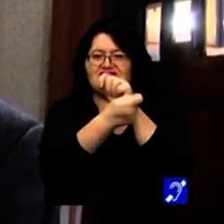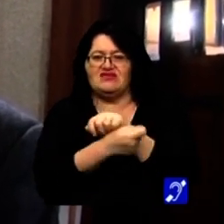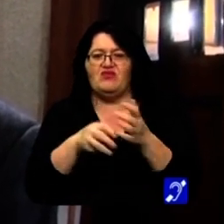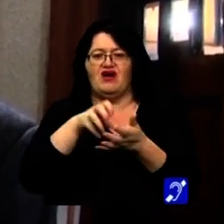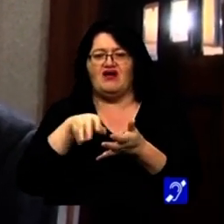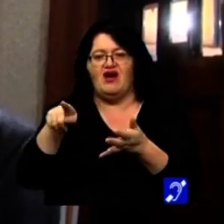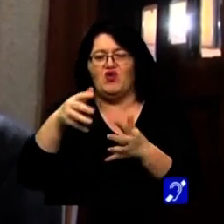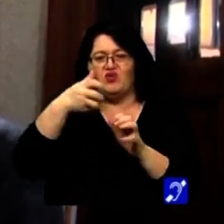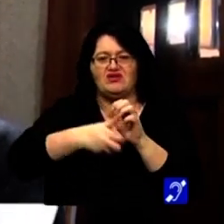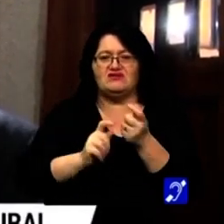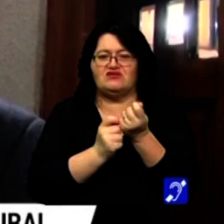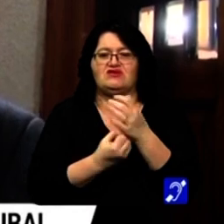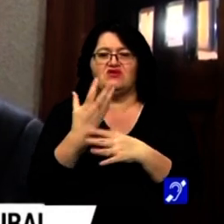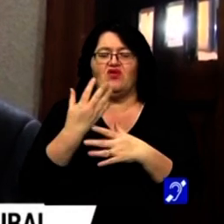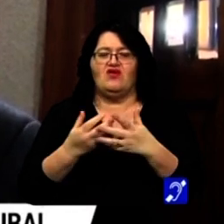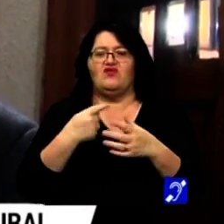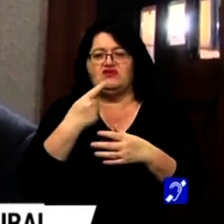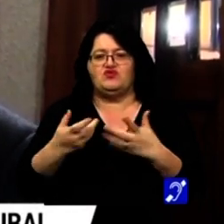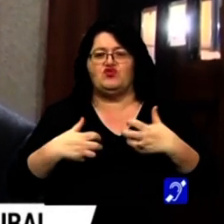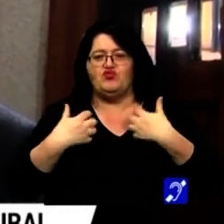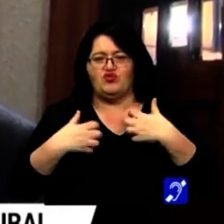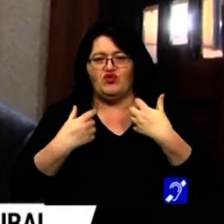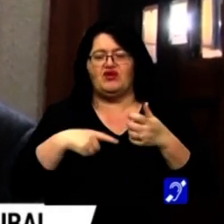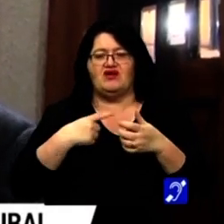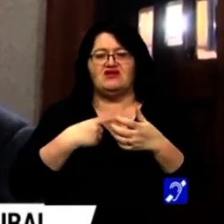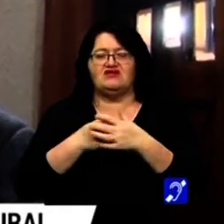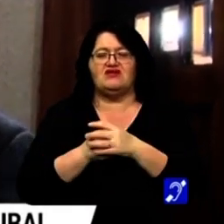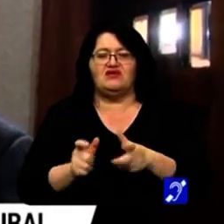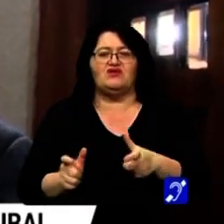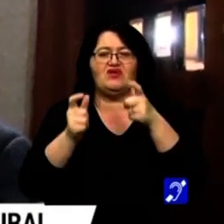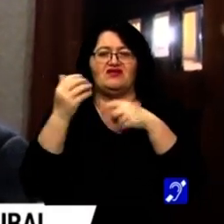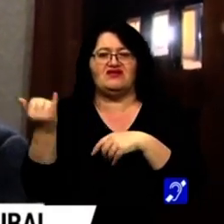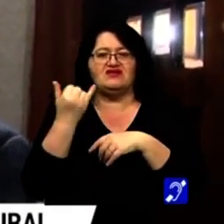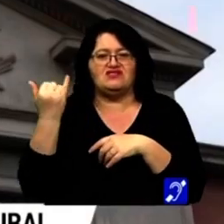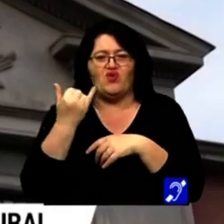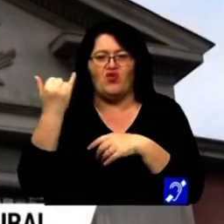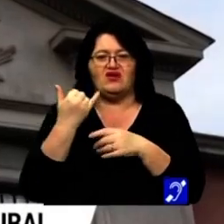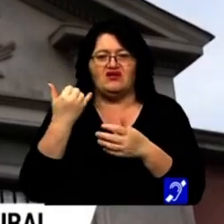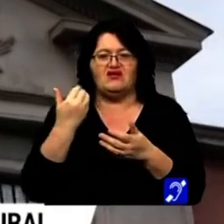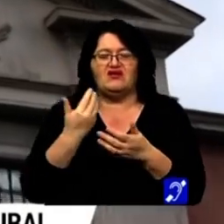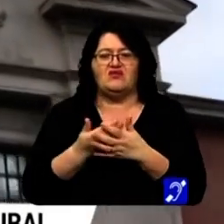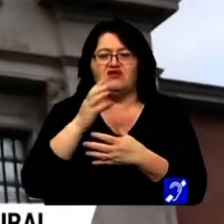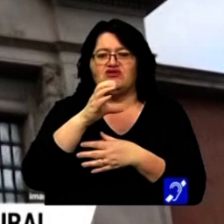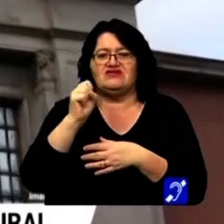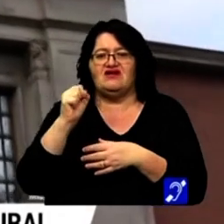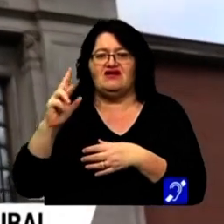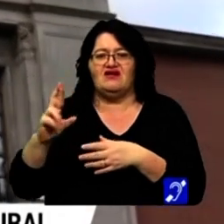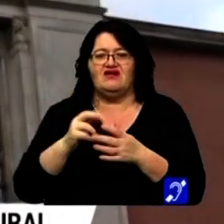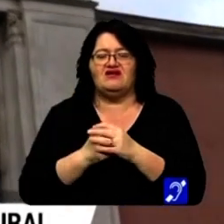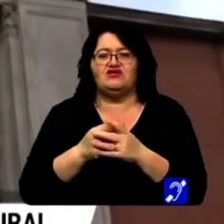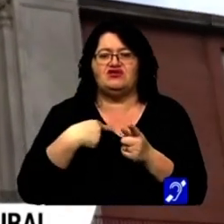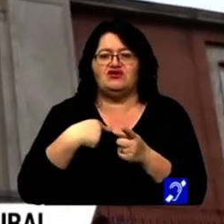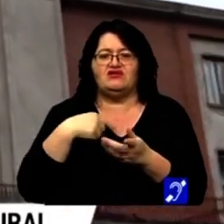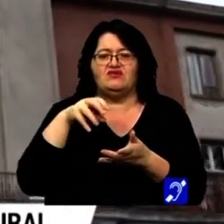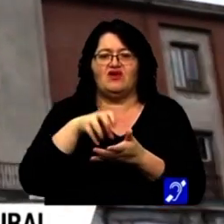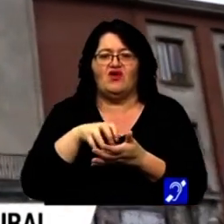funicularului. Și o spun cu bucurie că suntem într-o clădire istorică a CSR-ului și